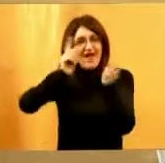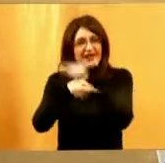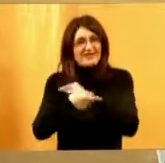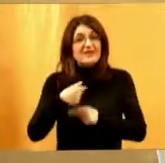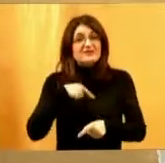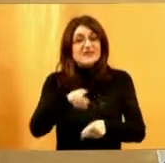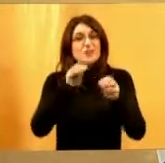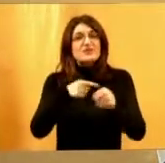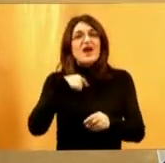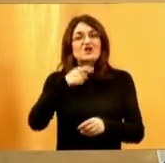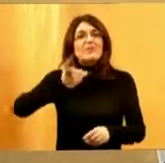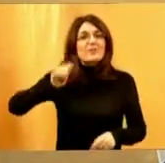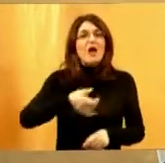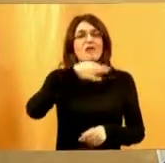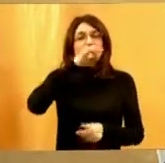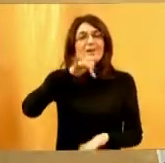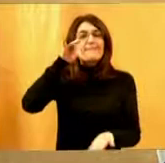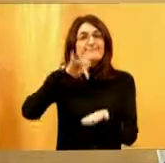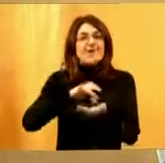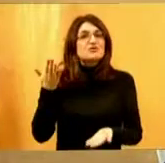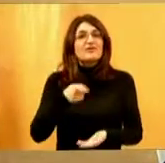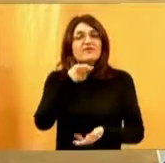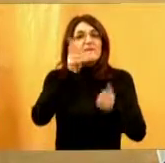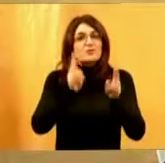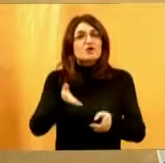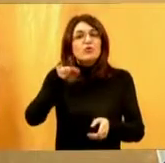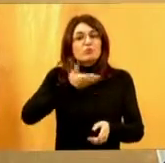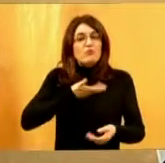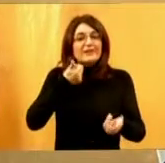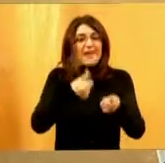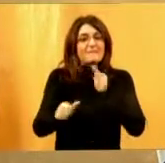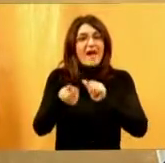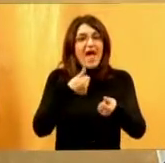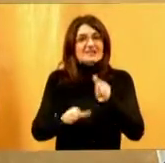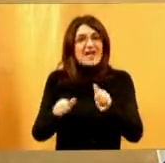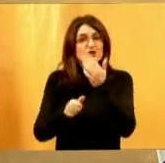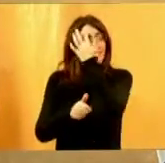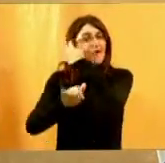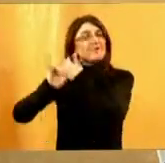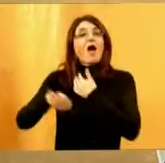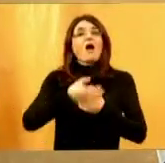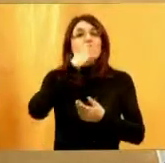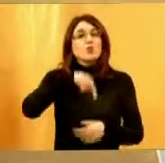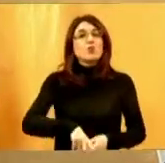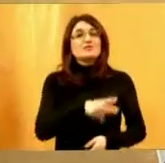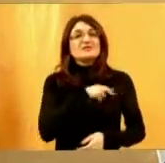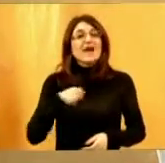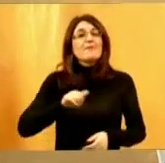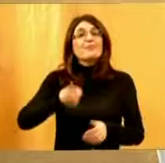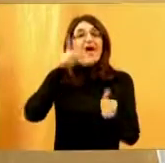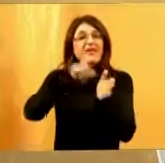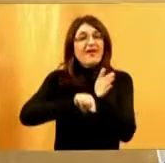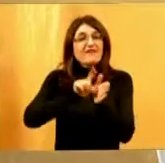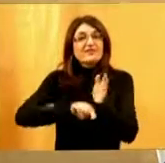kaže vam da je najbolje mjesto gdje može netko imati masažu. Najbolje u Zagrebu. Najefdinje,